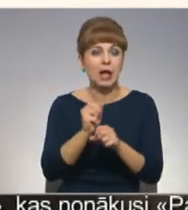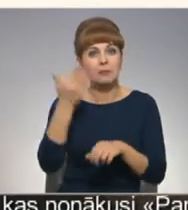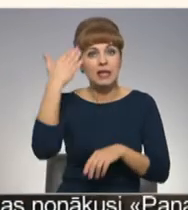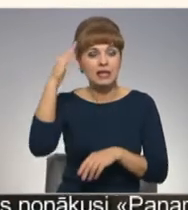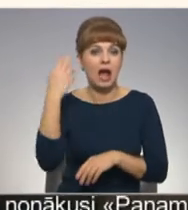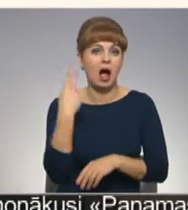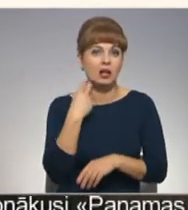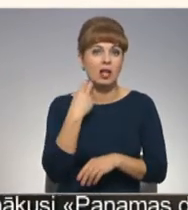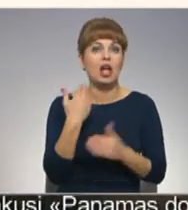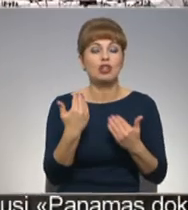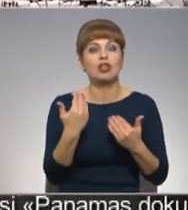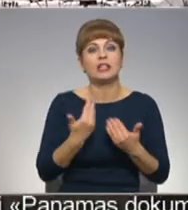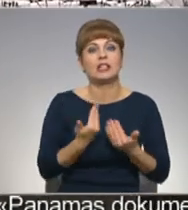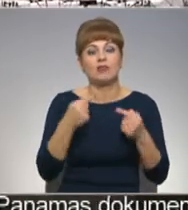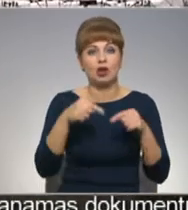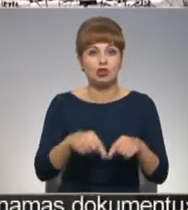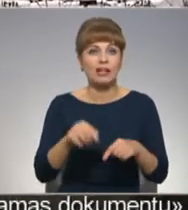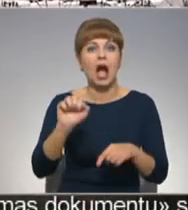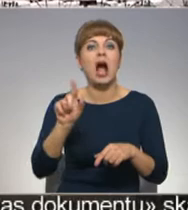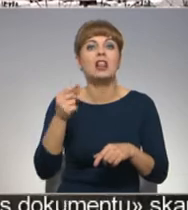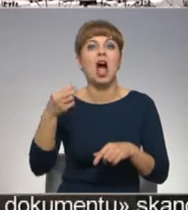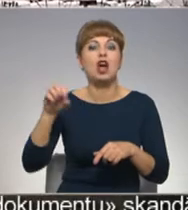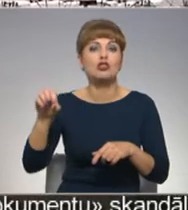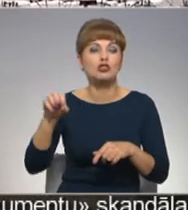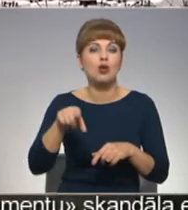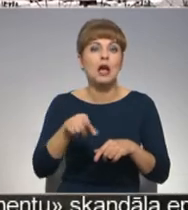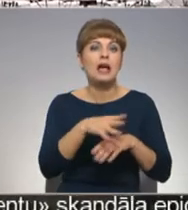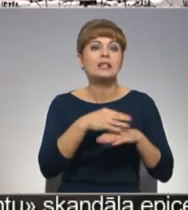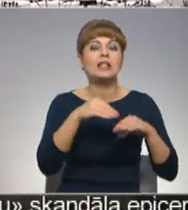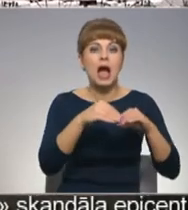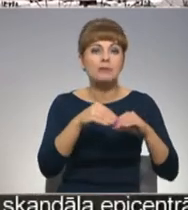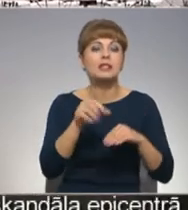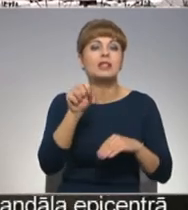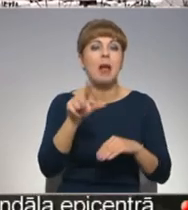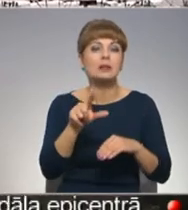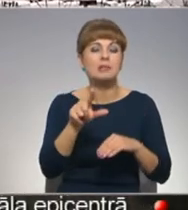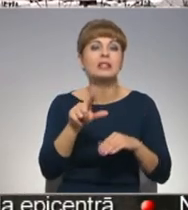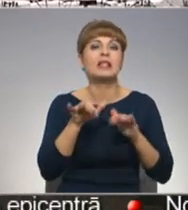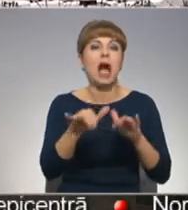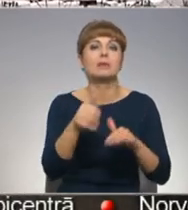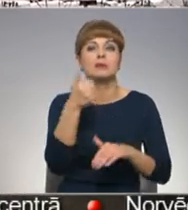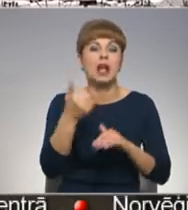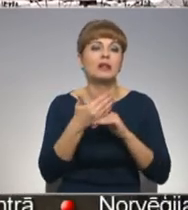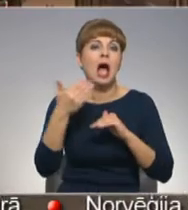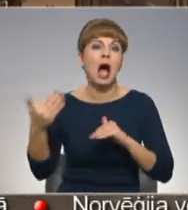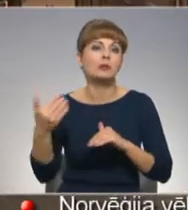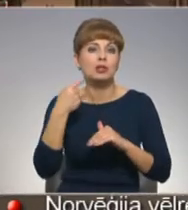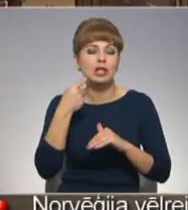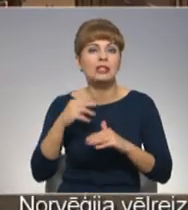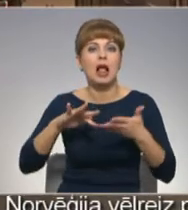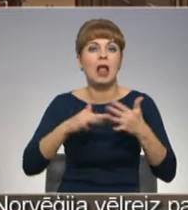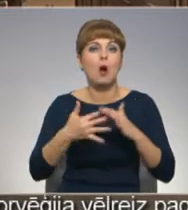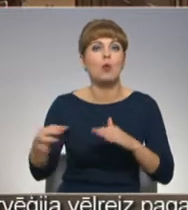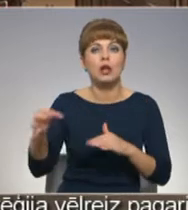Anglijā. Viņi šodien dzīvo šeit. Allažu saimē šis ir 16. darbības gads, un ārpus Rīgas, Lauku reģionos tā